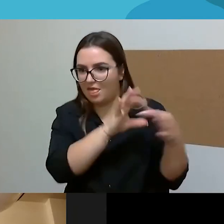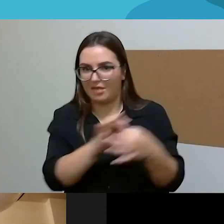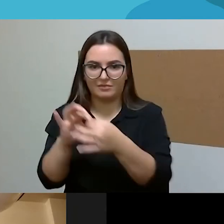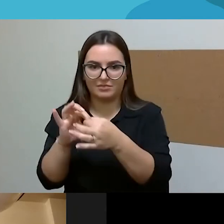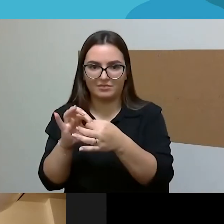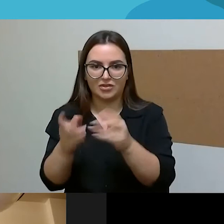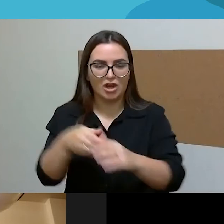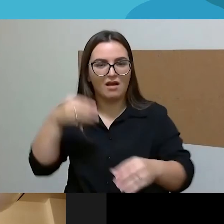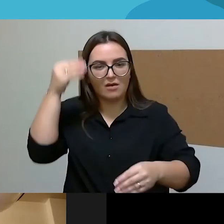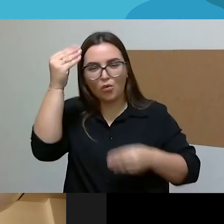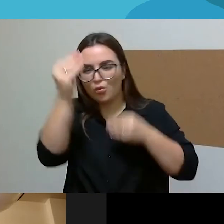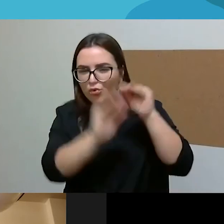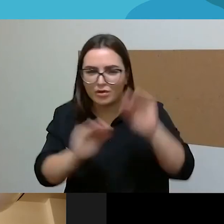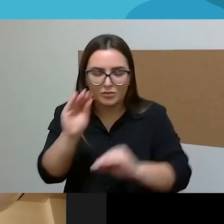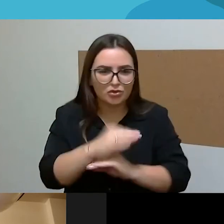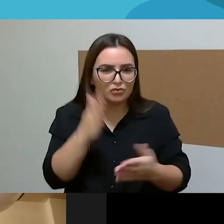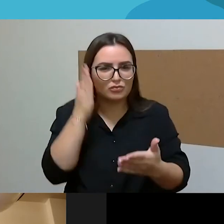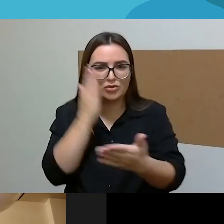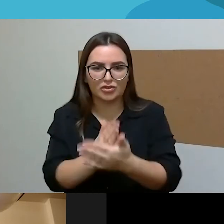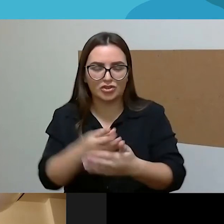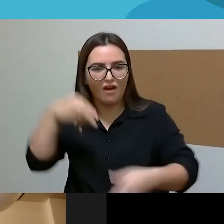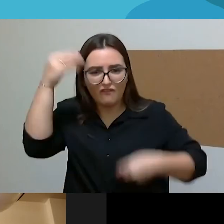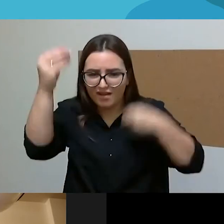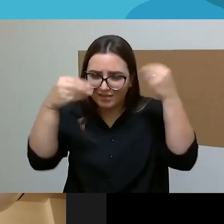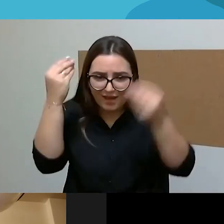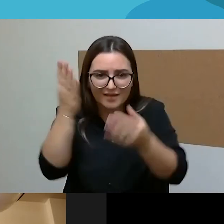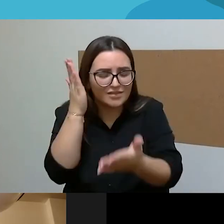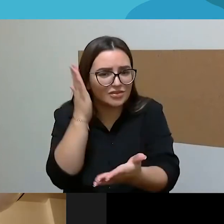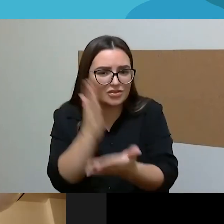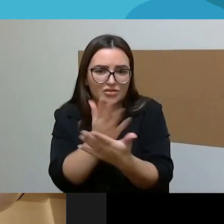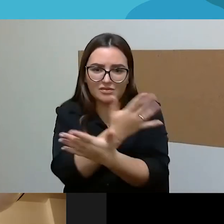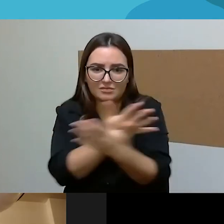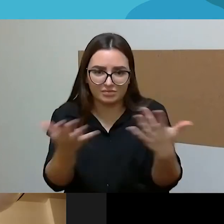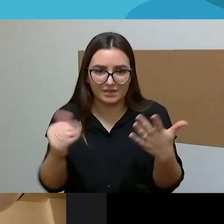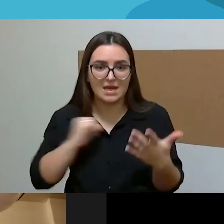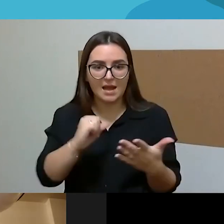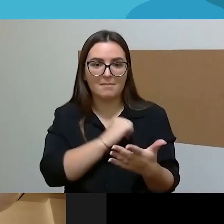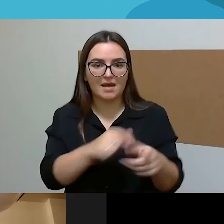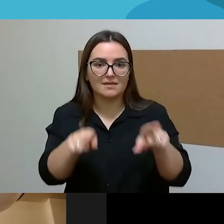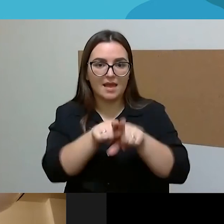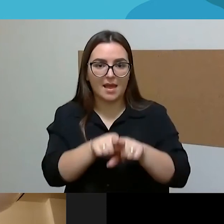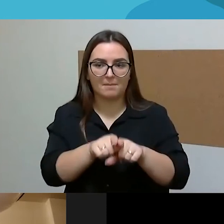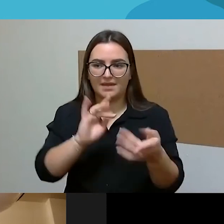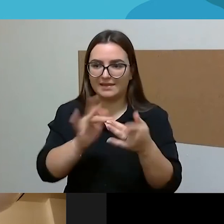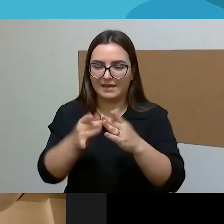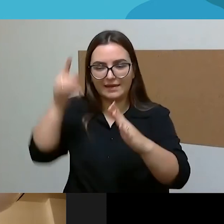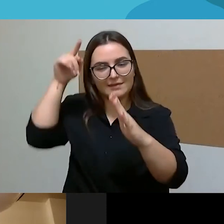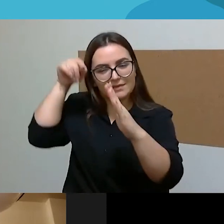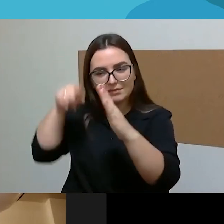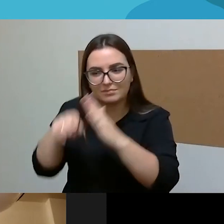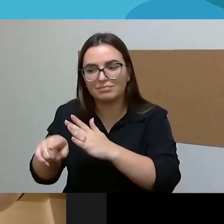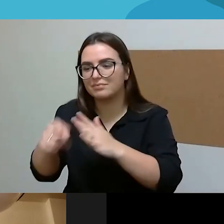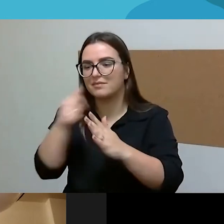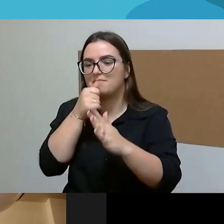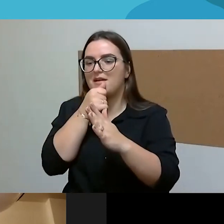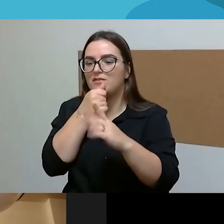Fantazija, lėsi per kraštos, ir netgi jau pats pasimeriai tiek į internetus visus, tiek į